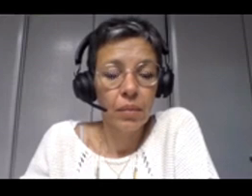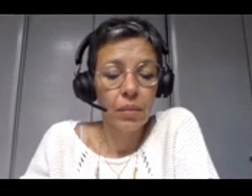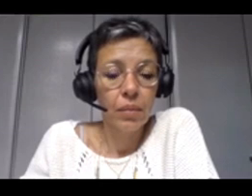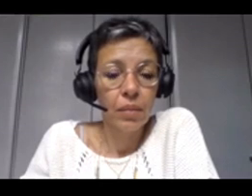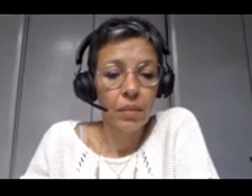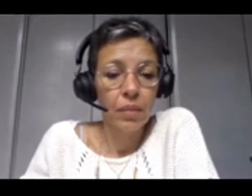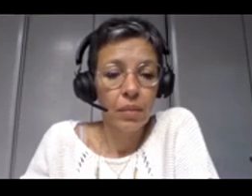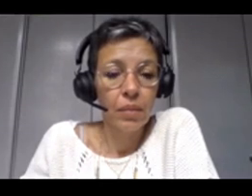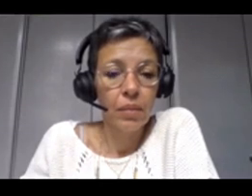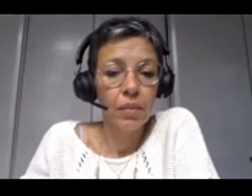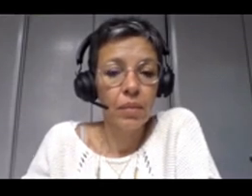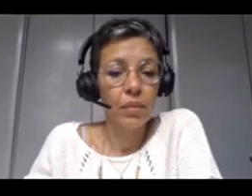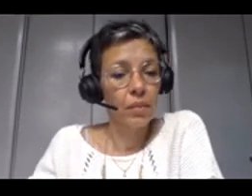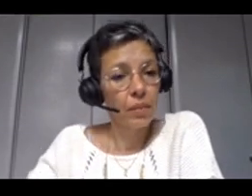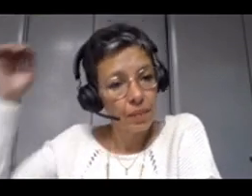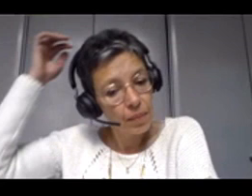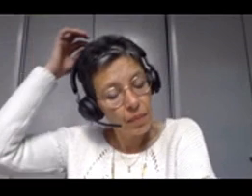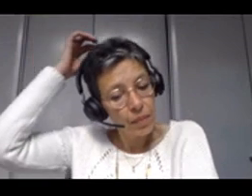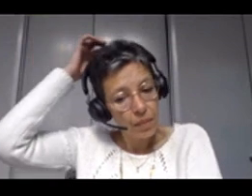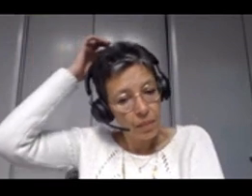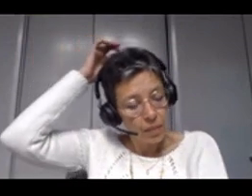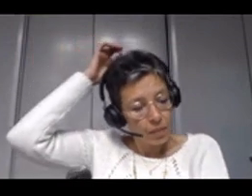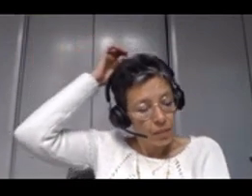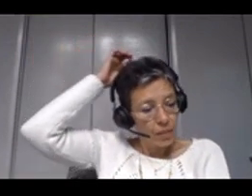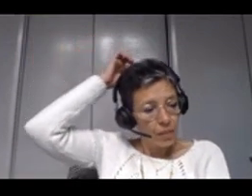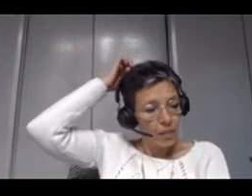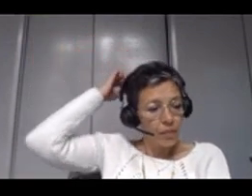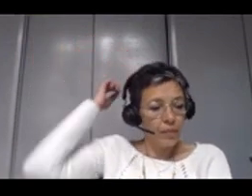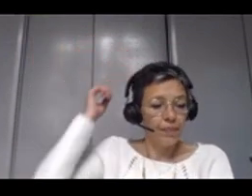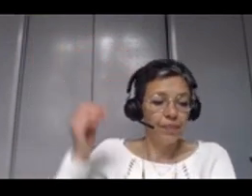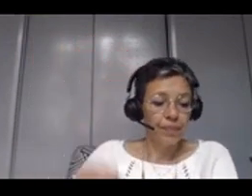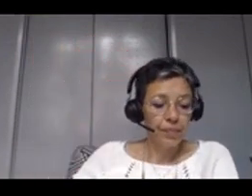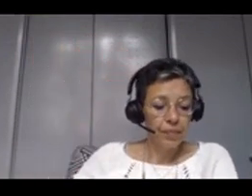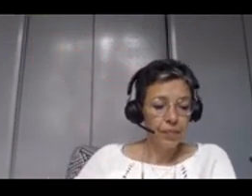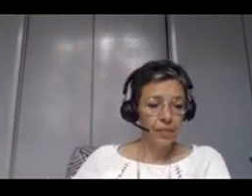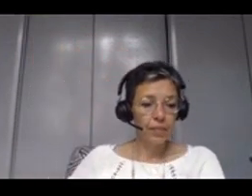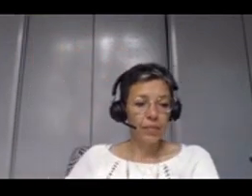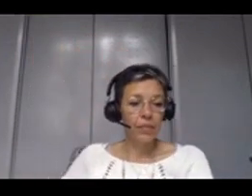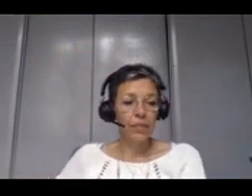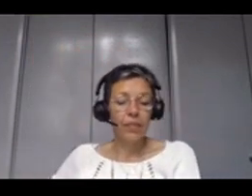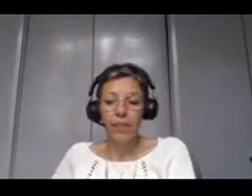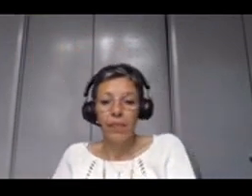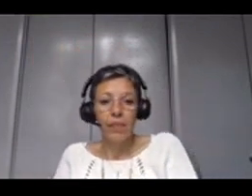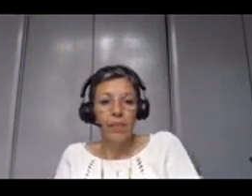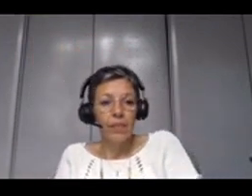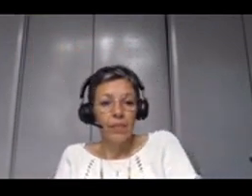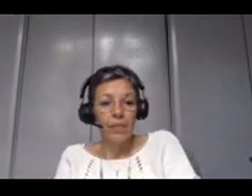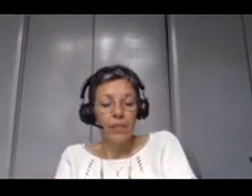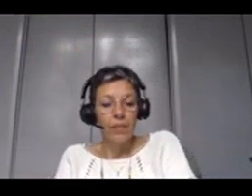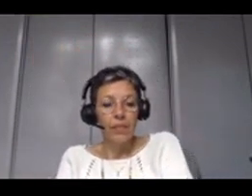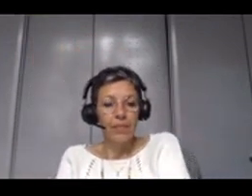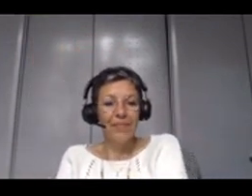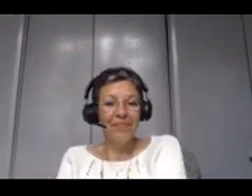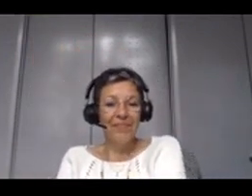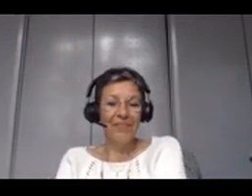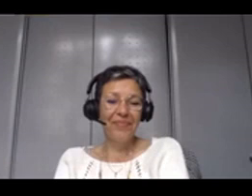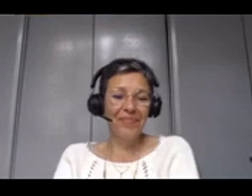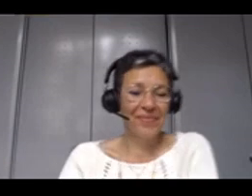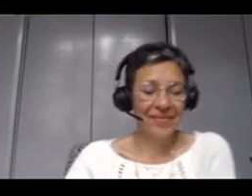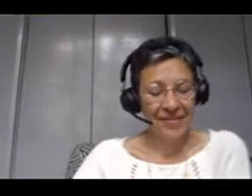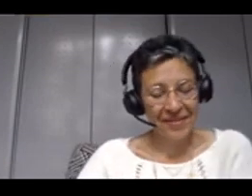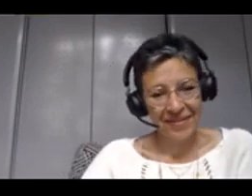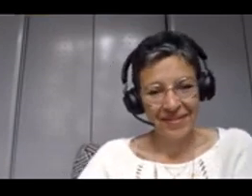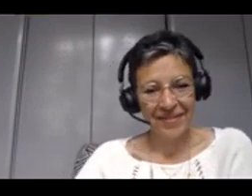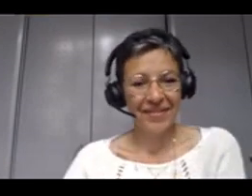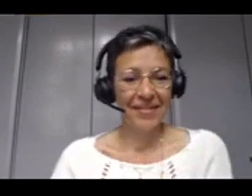dans mon jeu d'acteur, je suis quelle partie, la partie désignante ou la partie désignée. Alors là, je vous ai fait un résumé parce qu'évidemment, cette